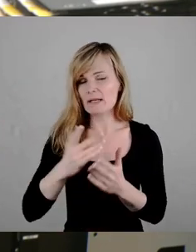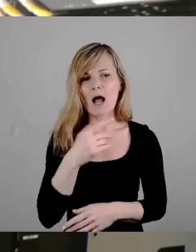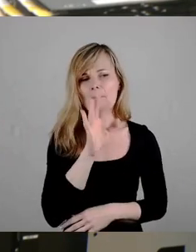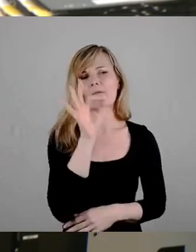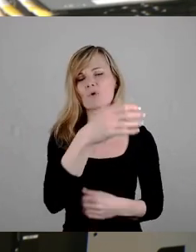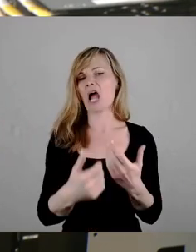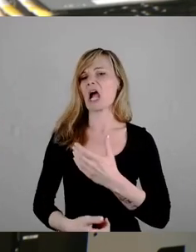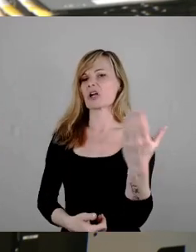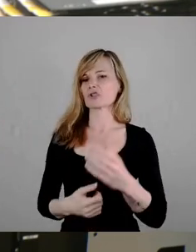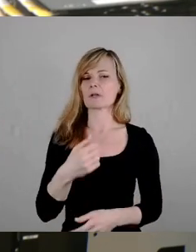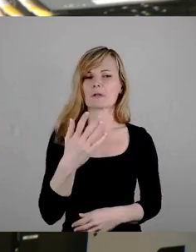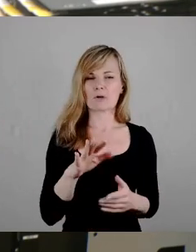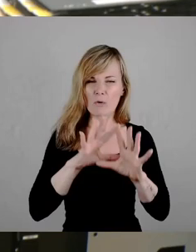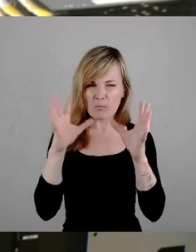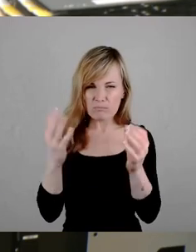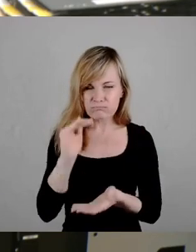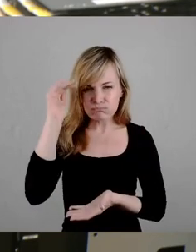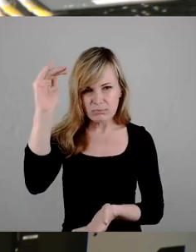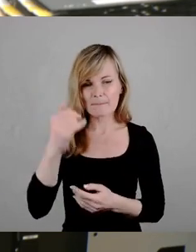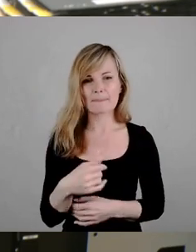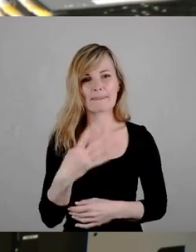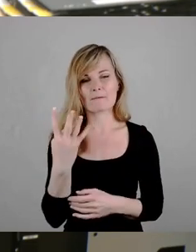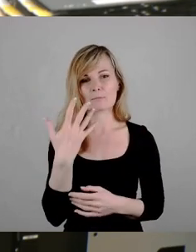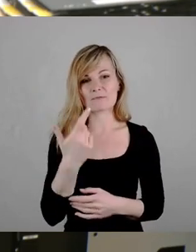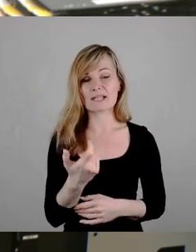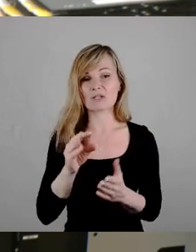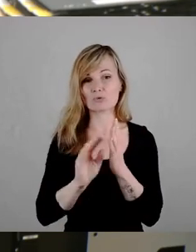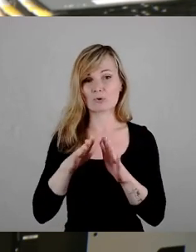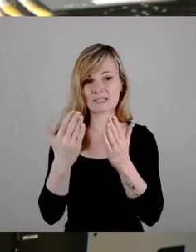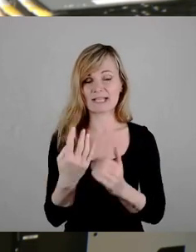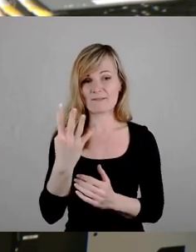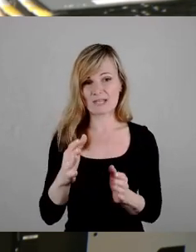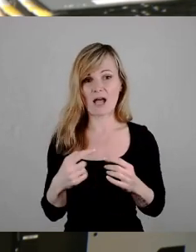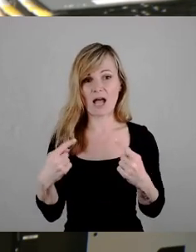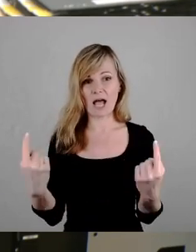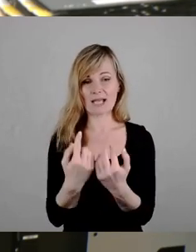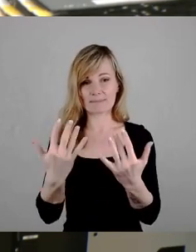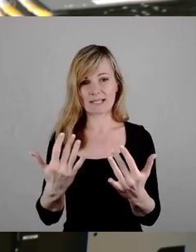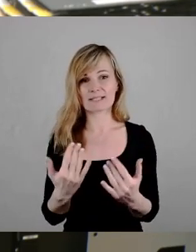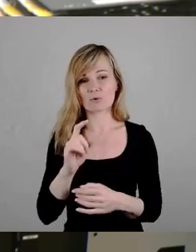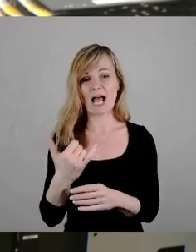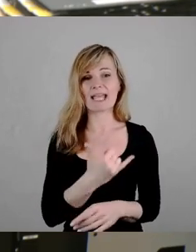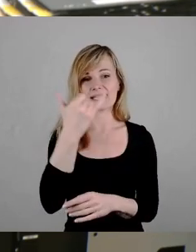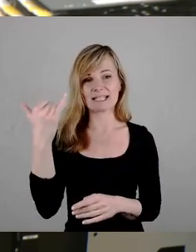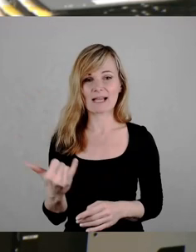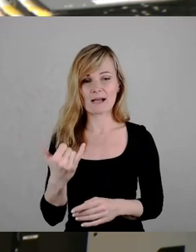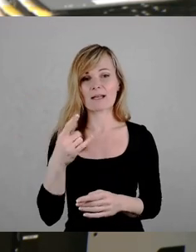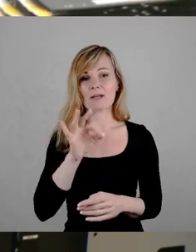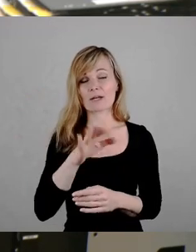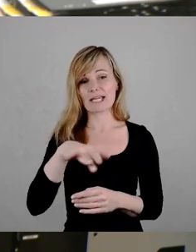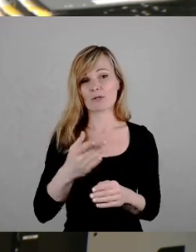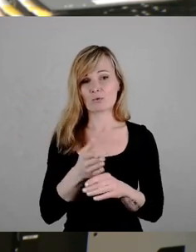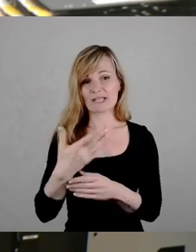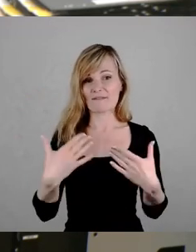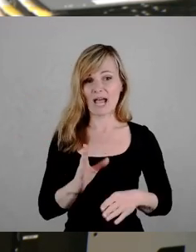23 Schulbibliotheken, vier Kunstrasenplätze oder ein Jahr entgeltfreier Eintritt für alle Kinder und Jugendlichen in städtische Kultureinrichtungen. Oder